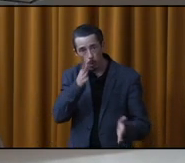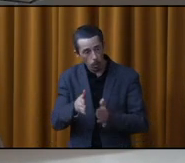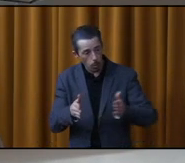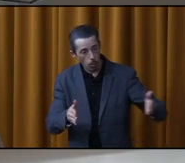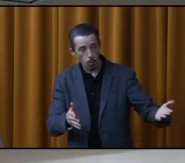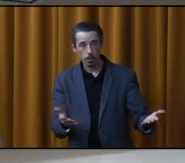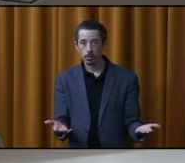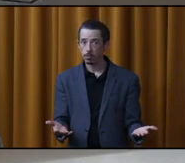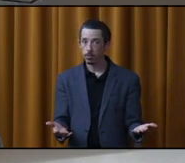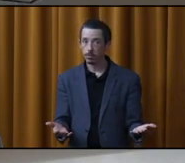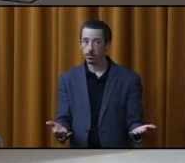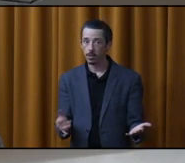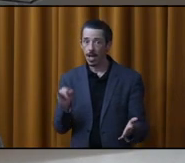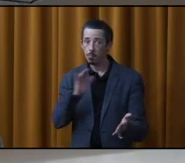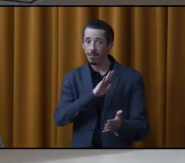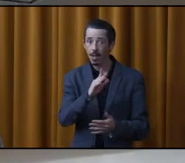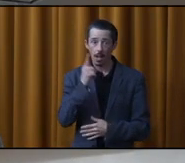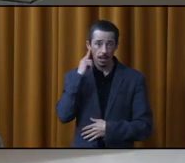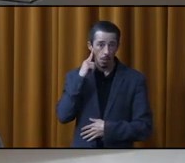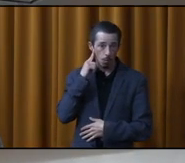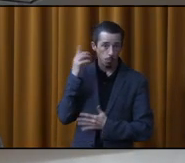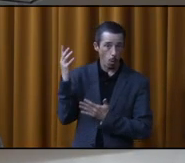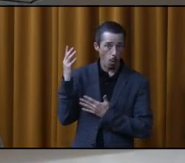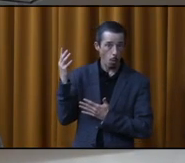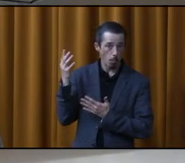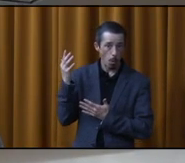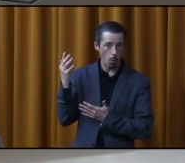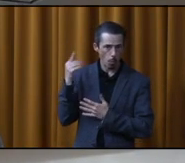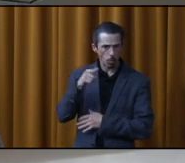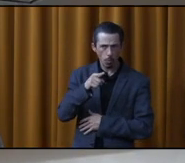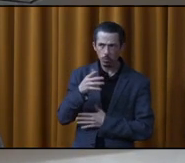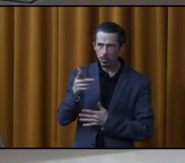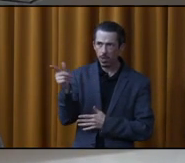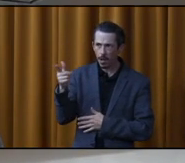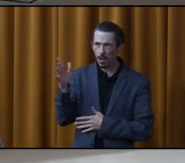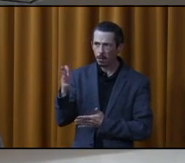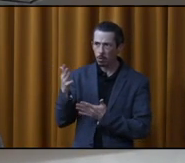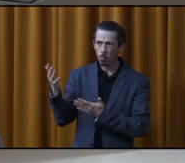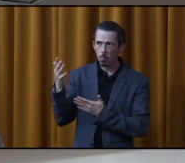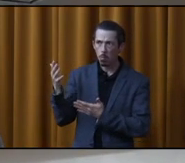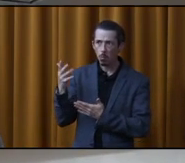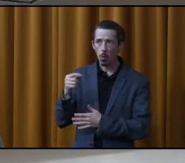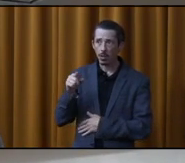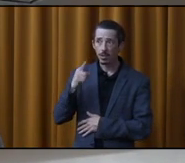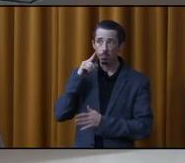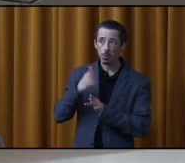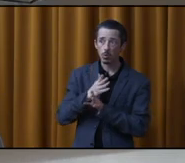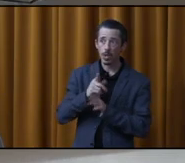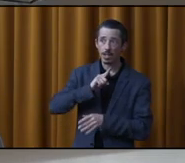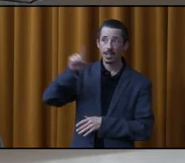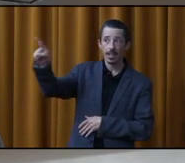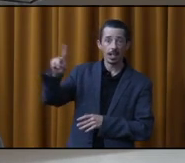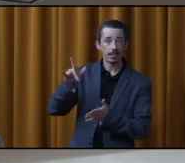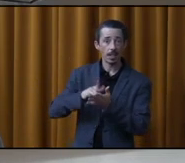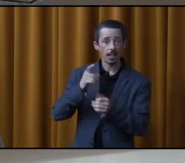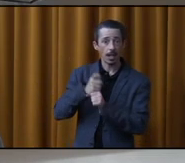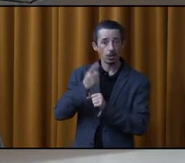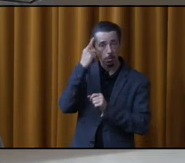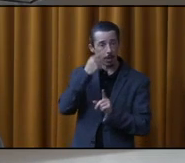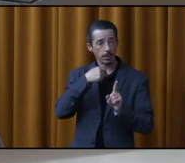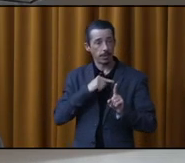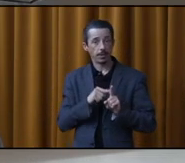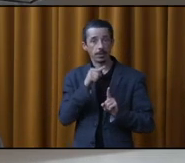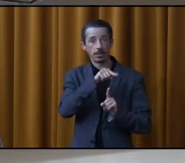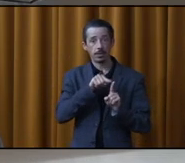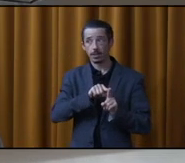et les gens se ribervillent l'entendre, parce qu'ils sont venus, ils ont dit « C'est-tu toi, c'est vous autres qui faites la musique ici? » On a dit « Non, ça vient du centre d'achat. » J'essaie